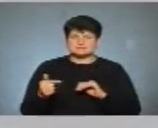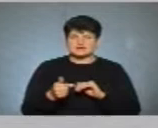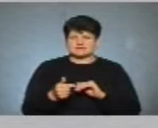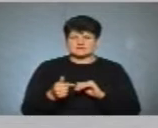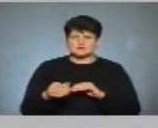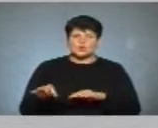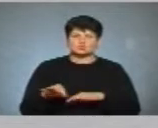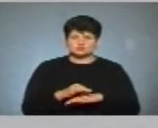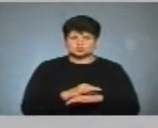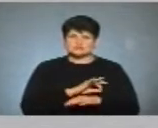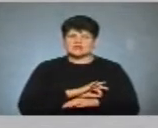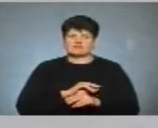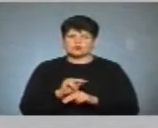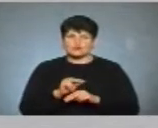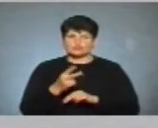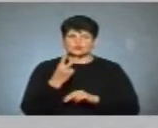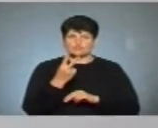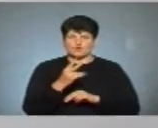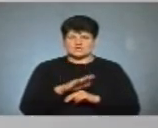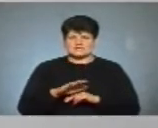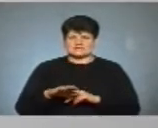Одружений виховує двоє дітей.